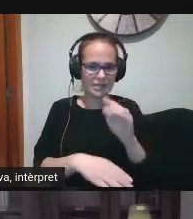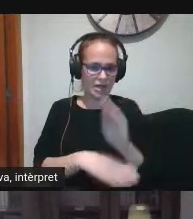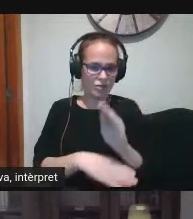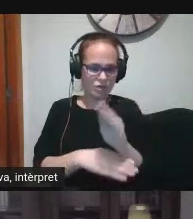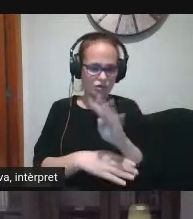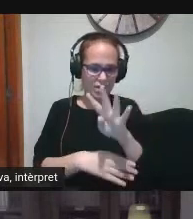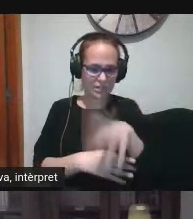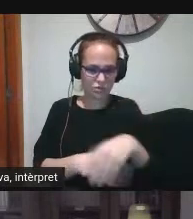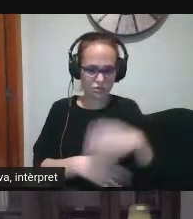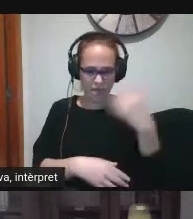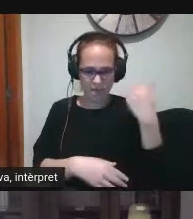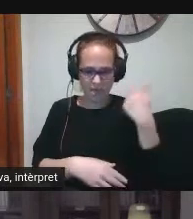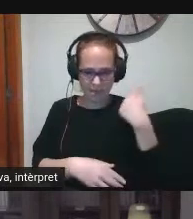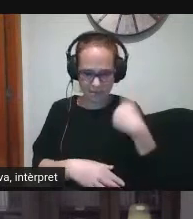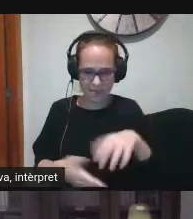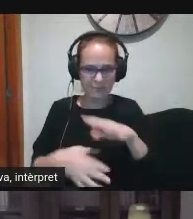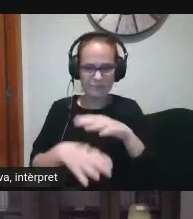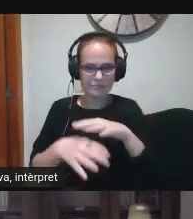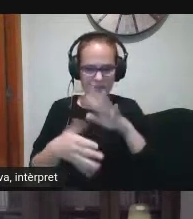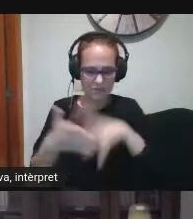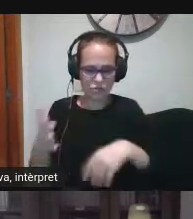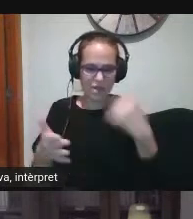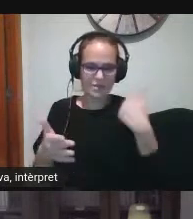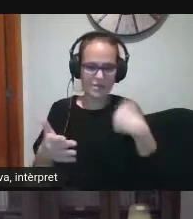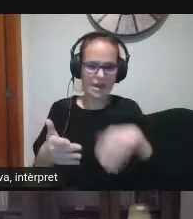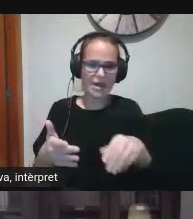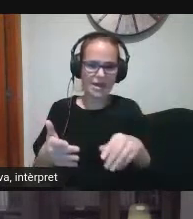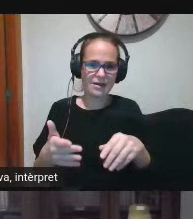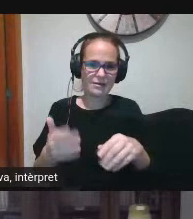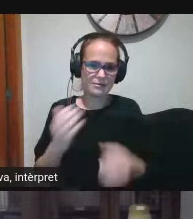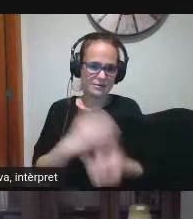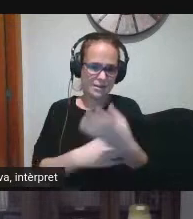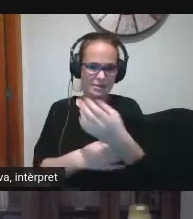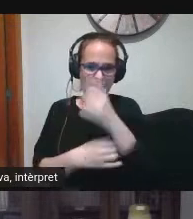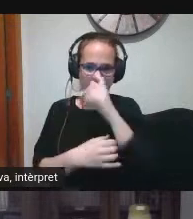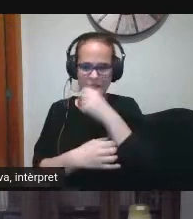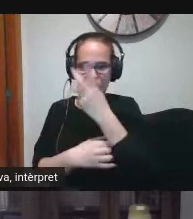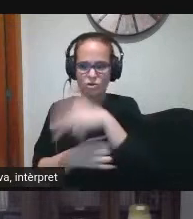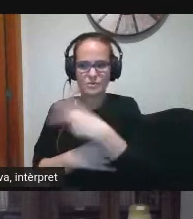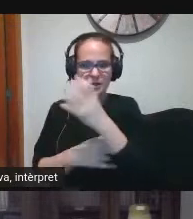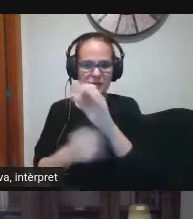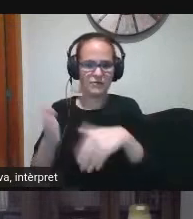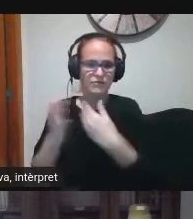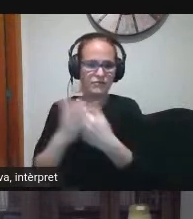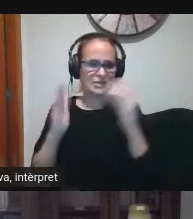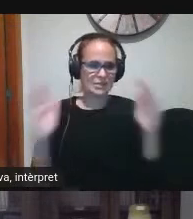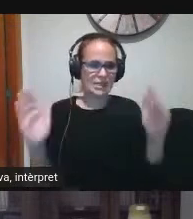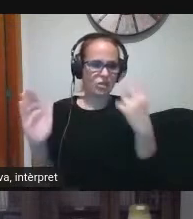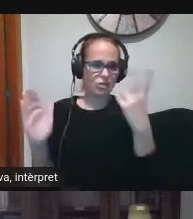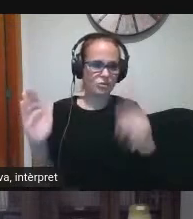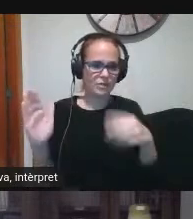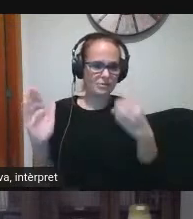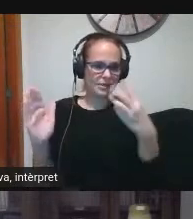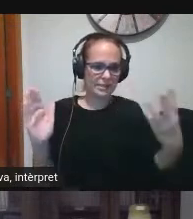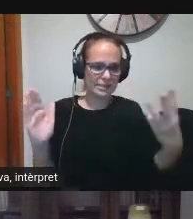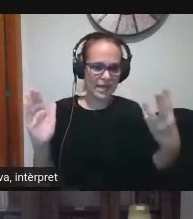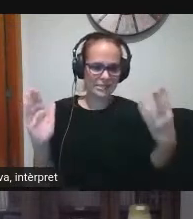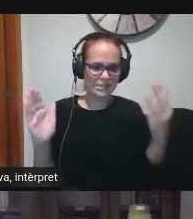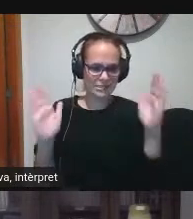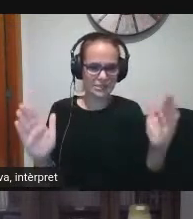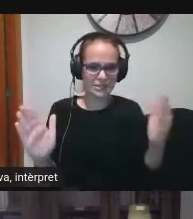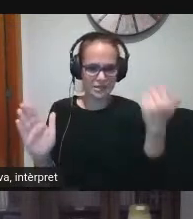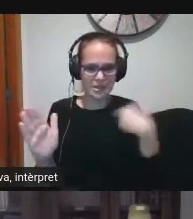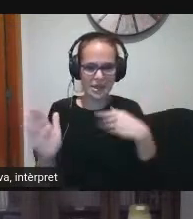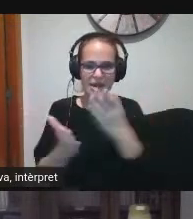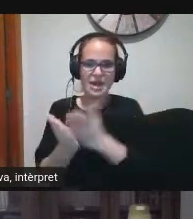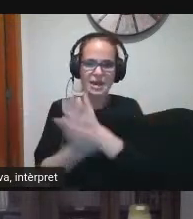pensat pel 2020 i el 2023 on bàsicament divideix totes les accions a fer en tres eixos l'eix d